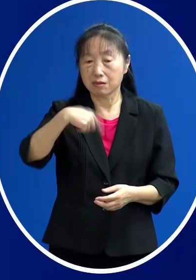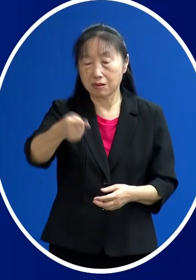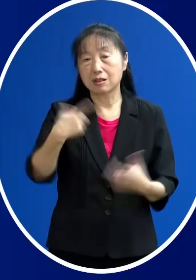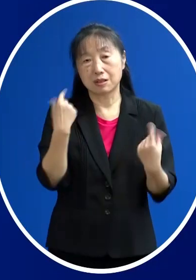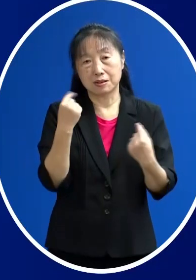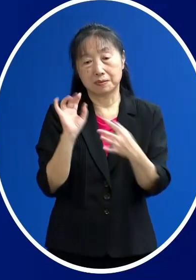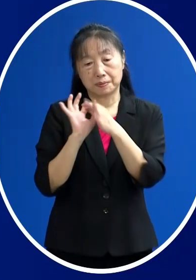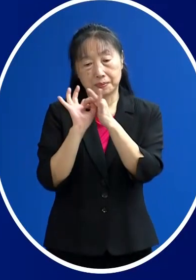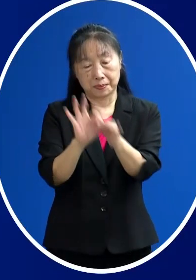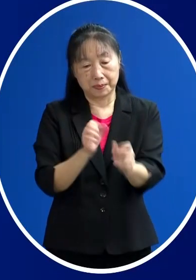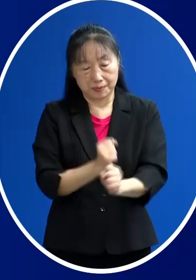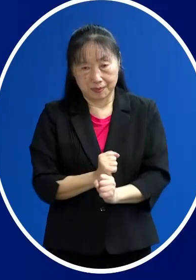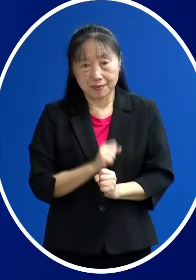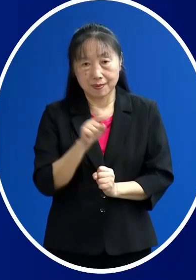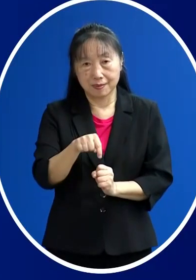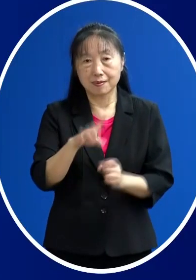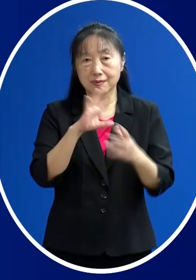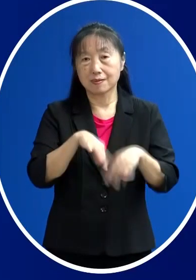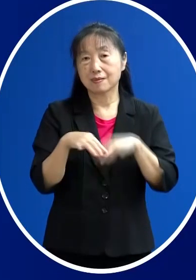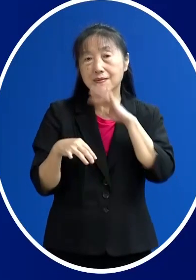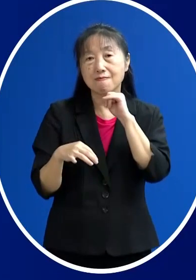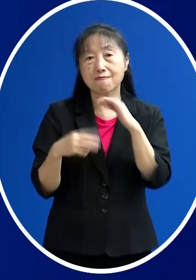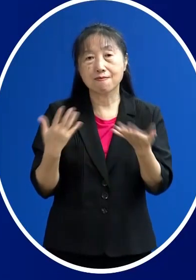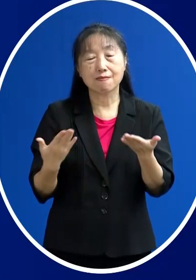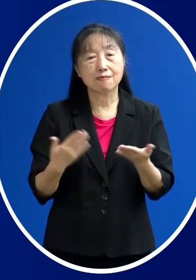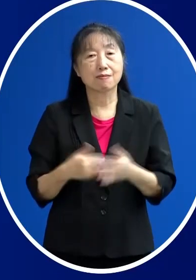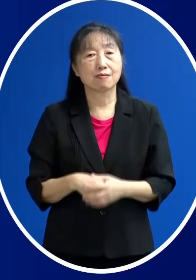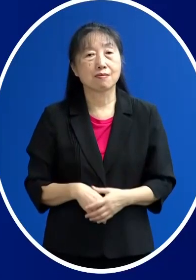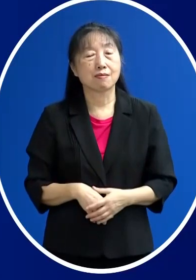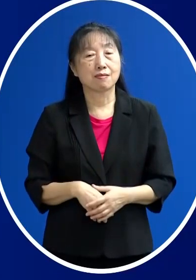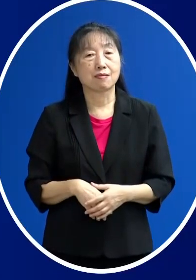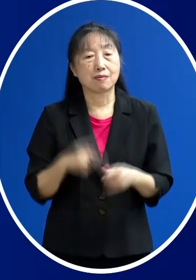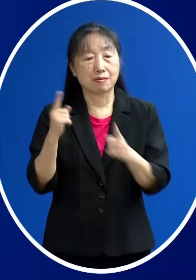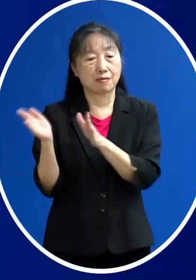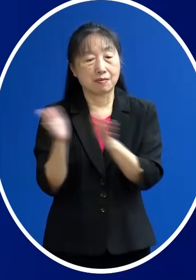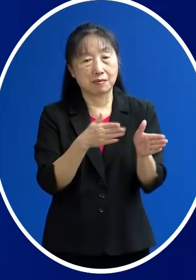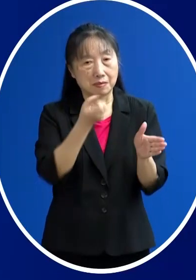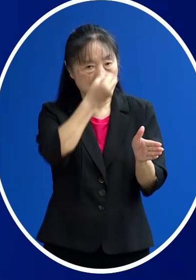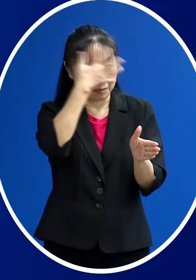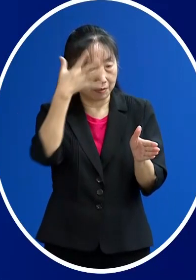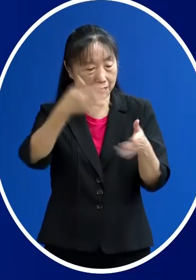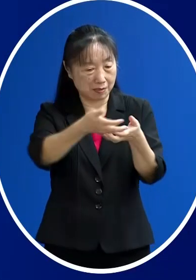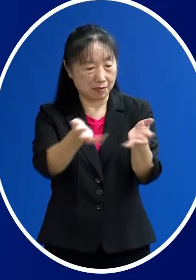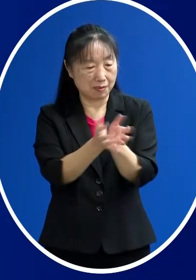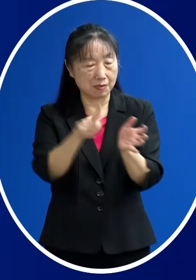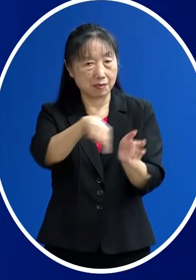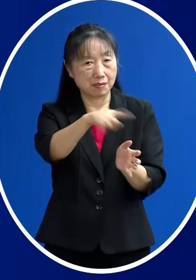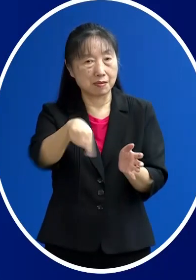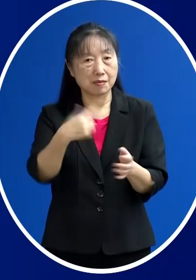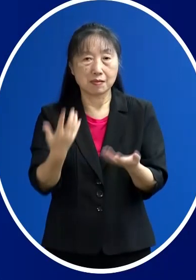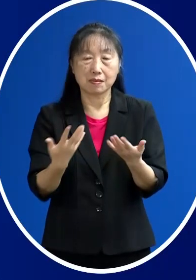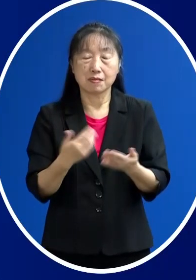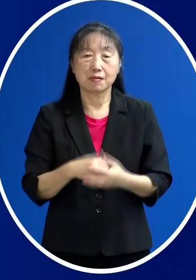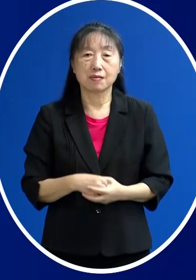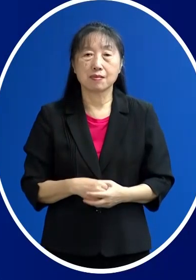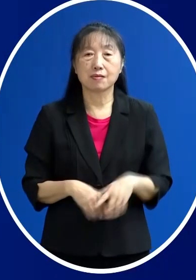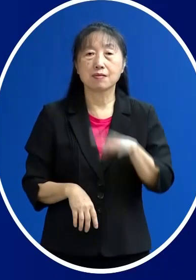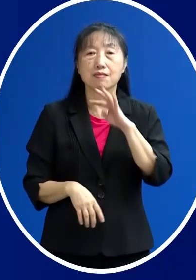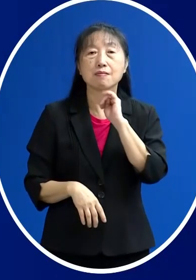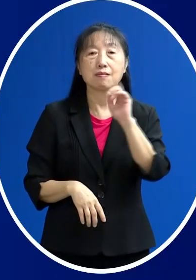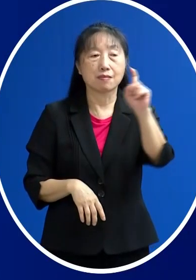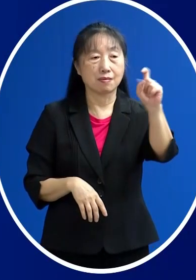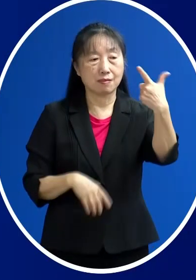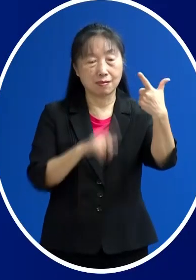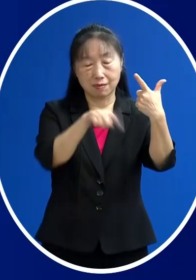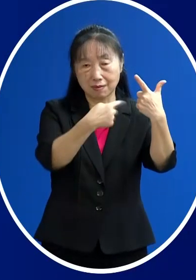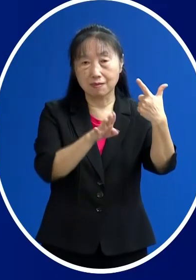持續的一個觀察 另外他們的年齡分佈大概也都是偏這個年輕的這個族群 大概只有16例